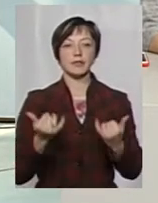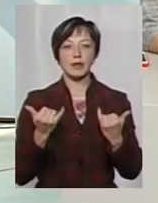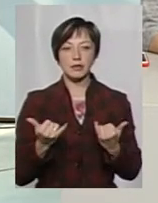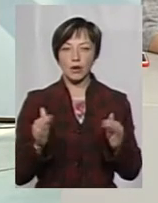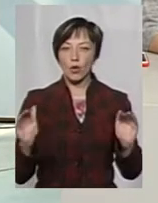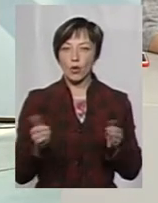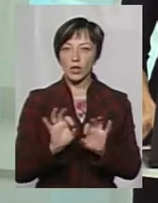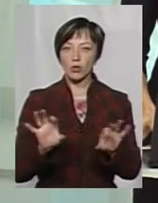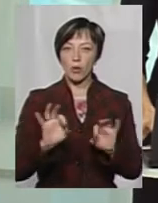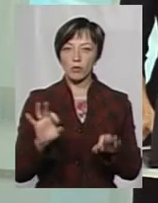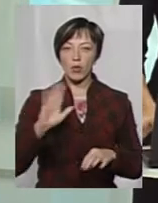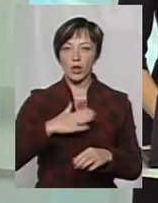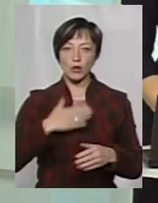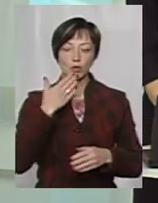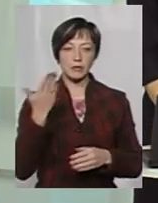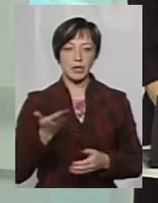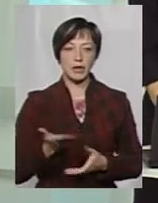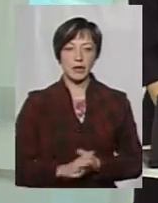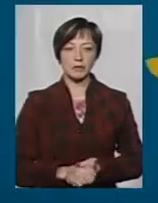коротка довідка про нашого спікера.